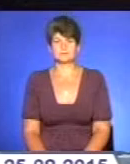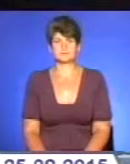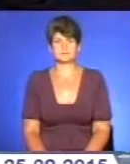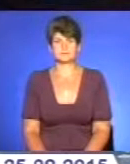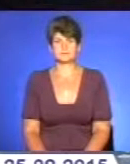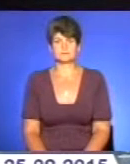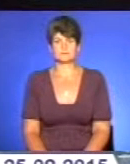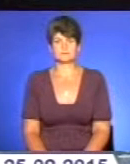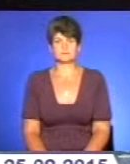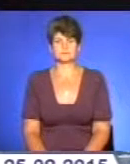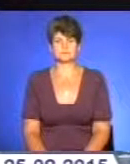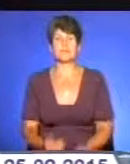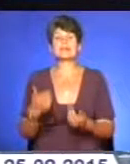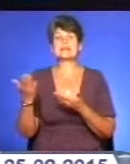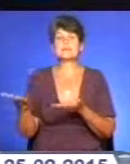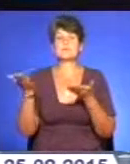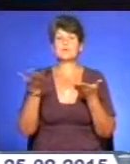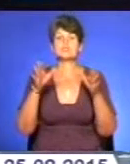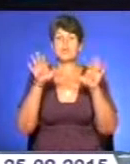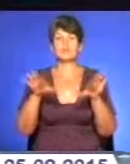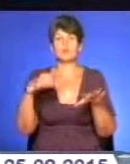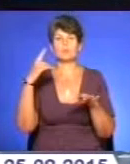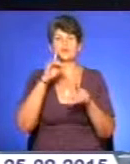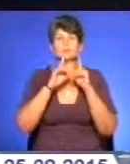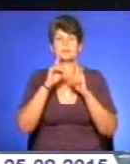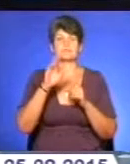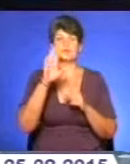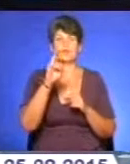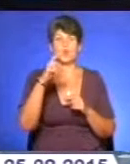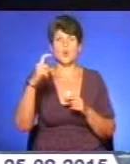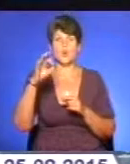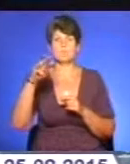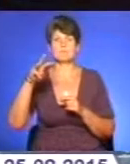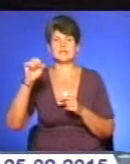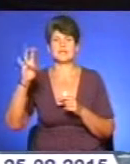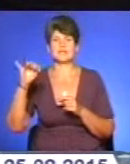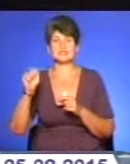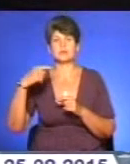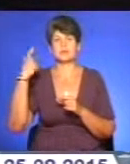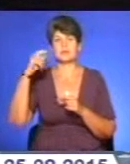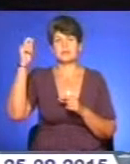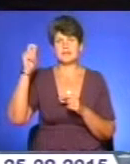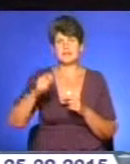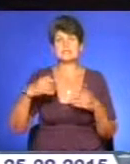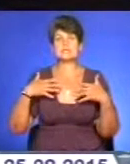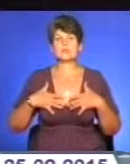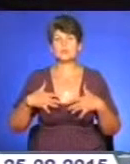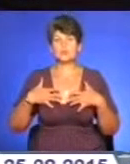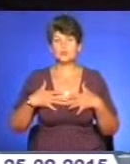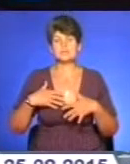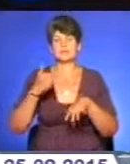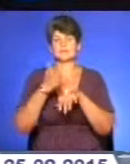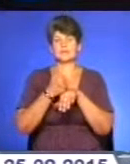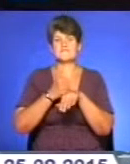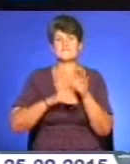На запрошення голови обласної ради Василя Хомінця до області завітала делегація з Аджарської автономної республіки Грузії на чолі з